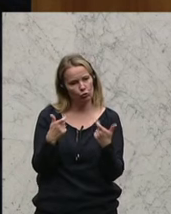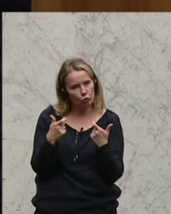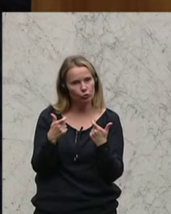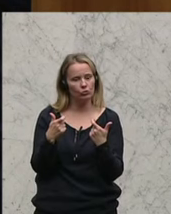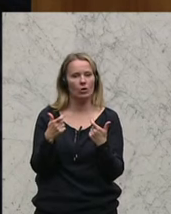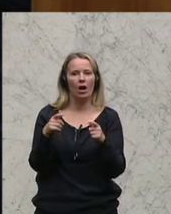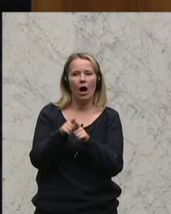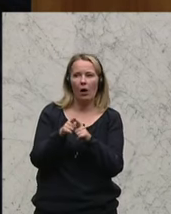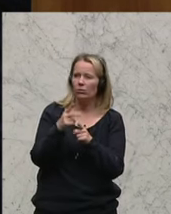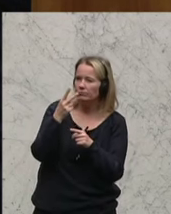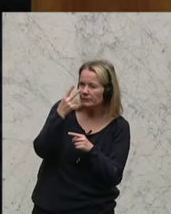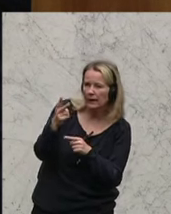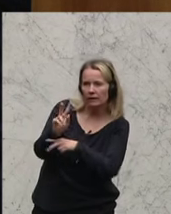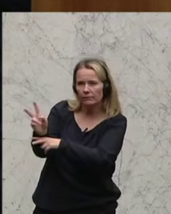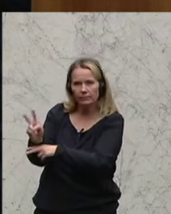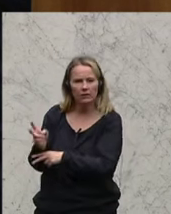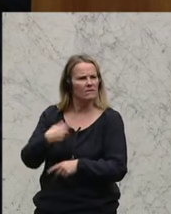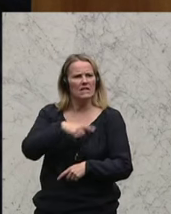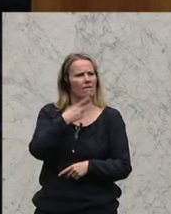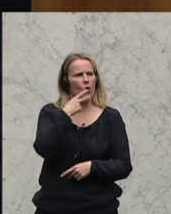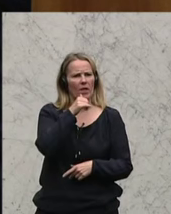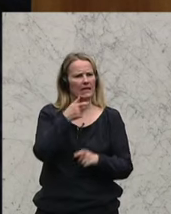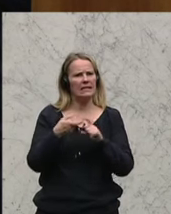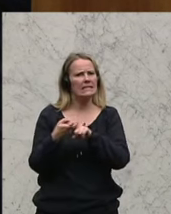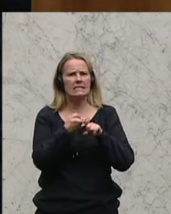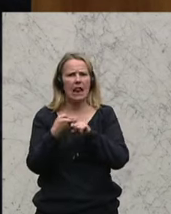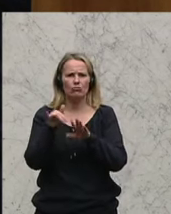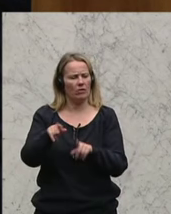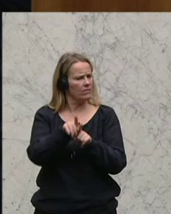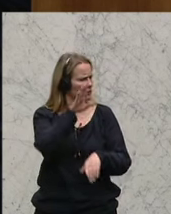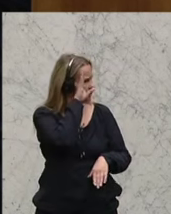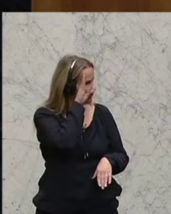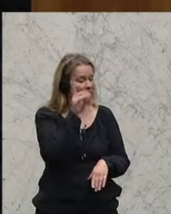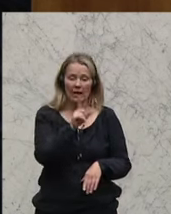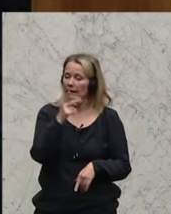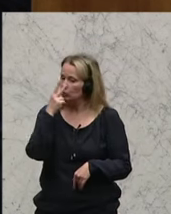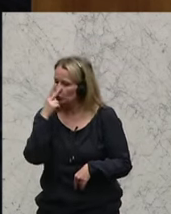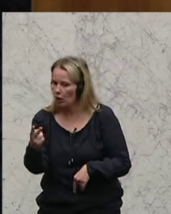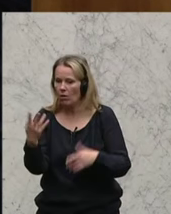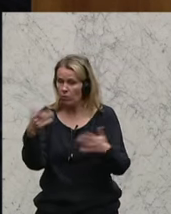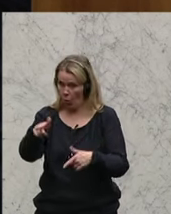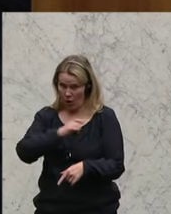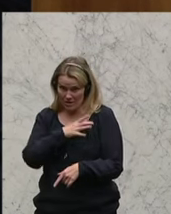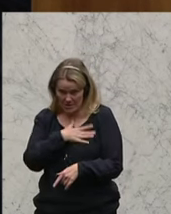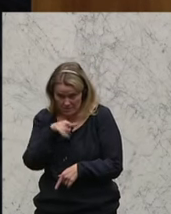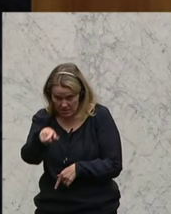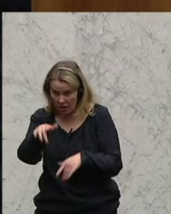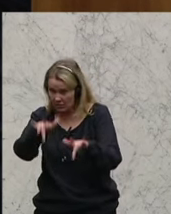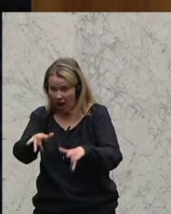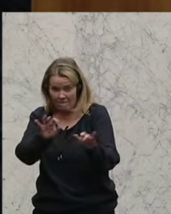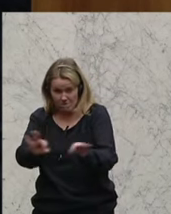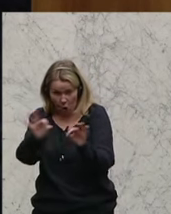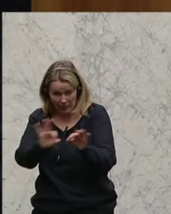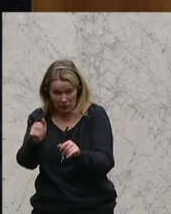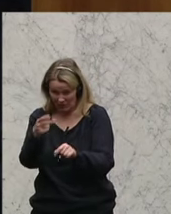etwas wahrzunehmen. Wir wollen nicht eine Gesellschaft des Wegsehens, wir wollen eine Gesellschaft des Hinsehens, dort wo kriminelle Jagte vorbereitet